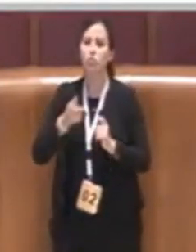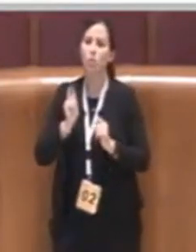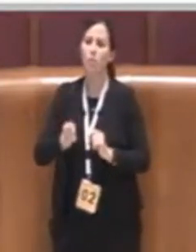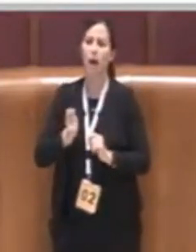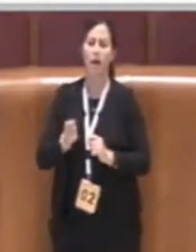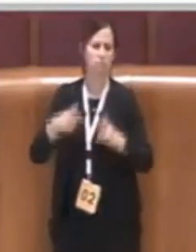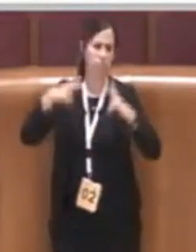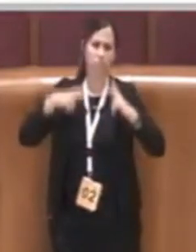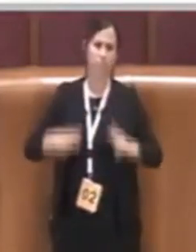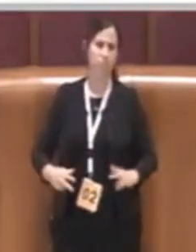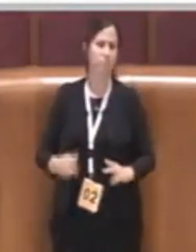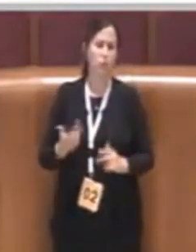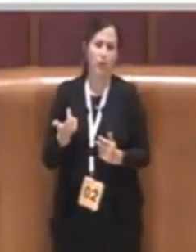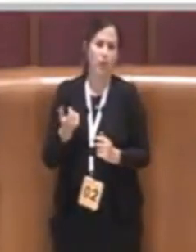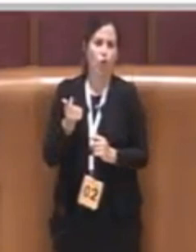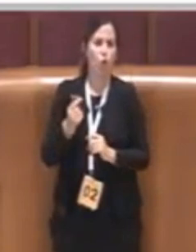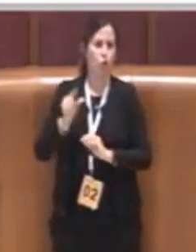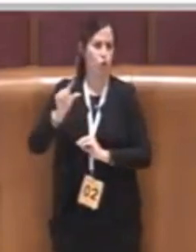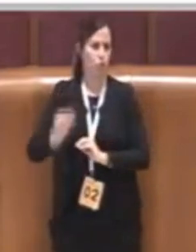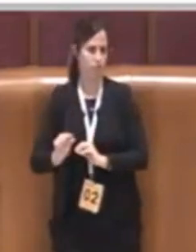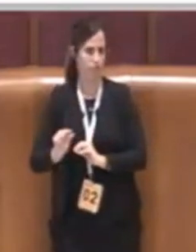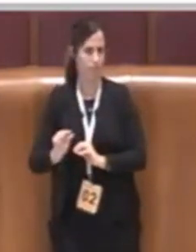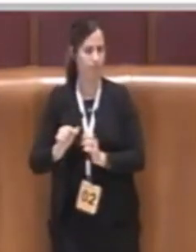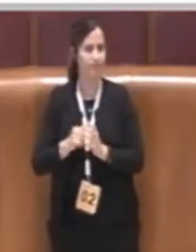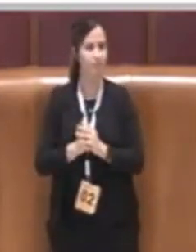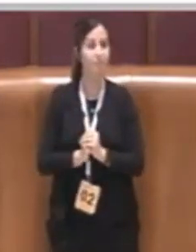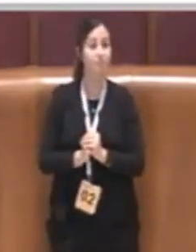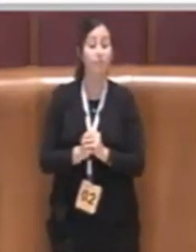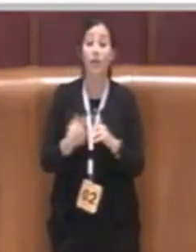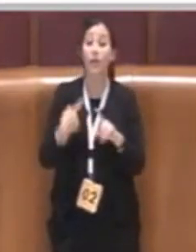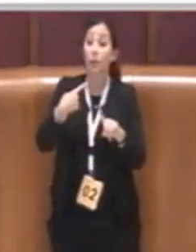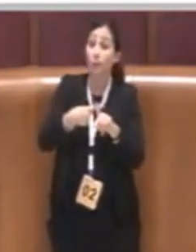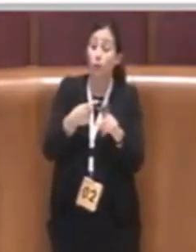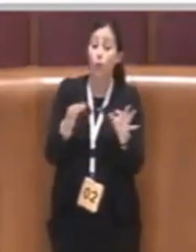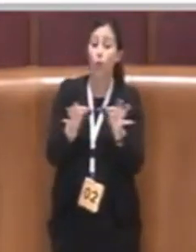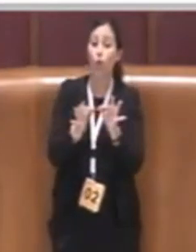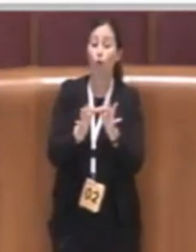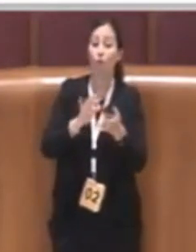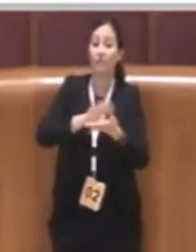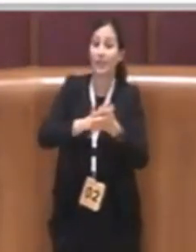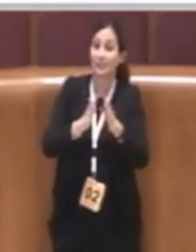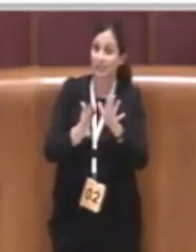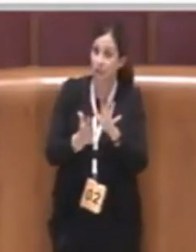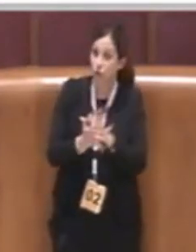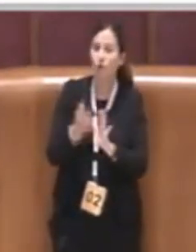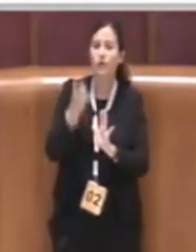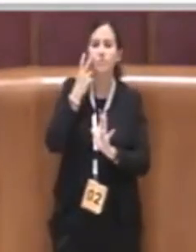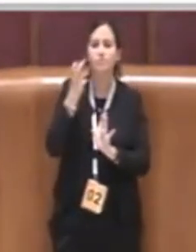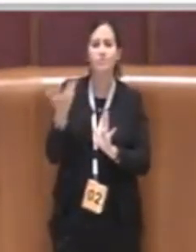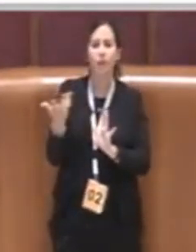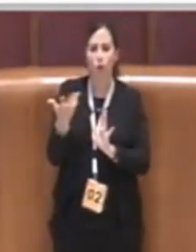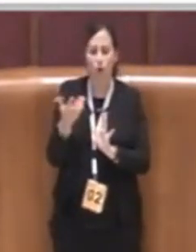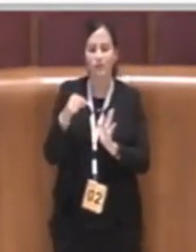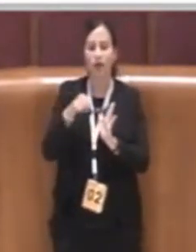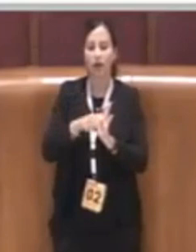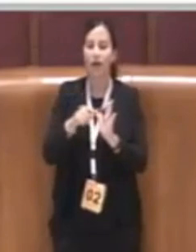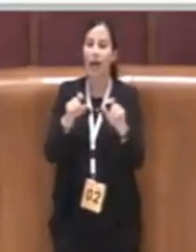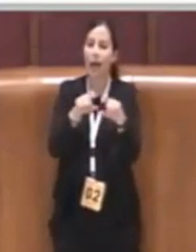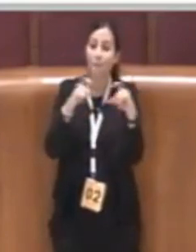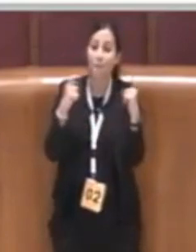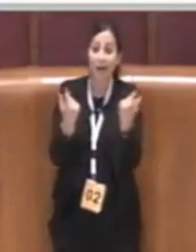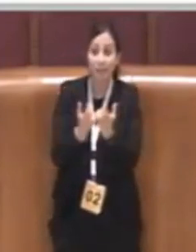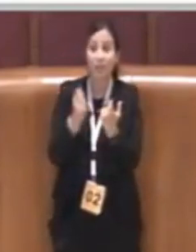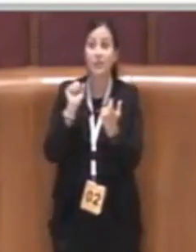più queste convenzioni prevedono che gli appartamenti possano essere locati per 15 anni e dopo questi 15 anni